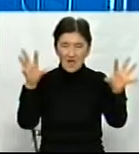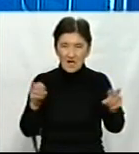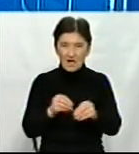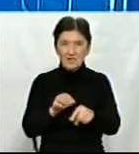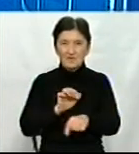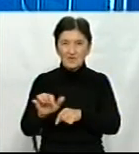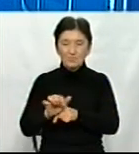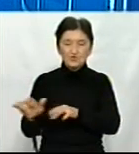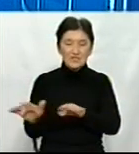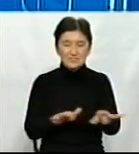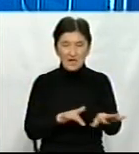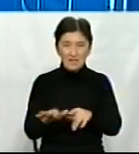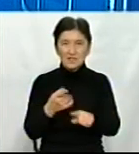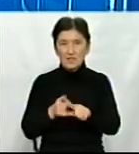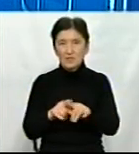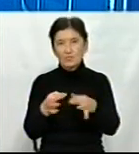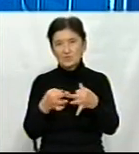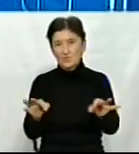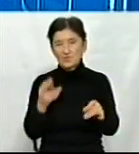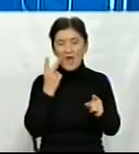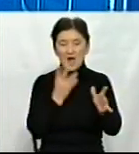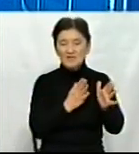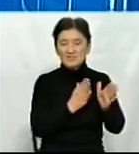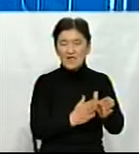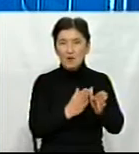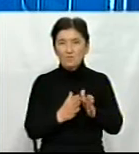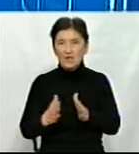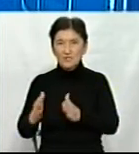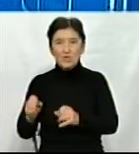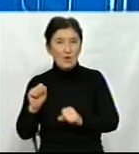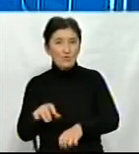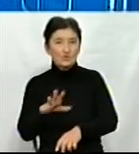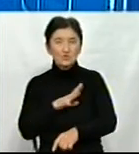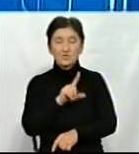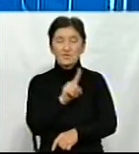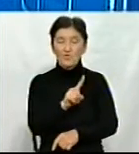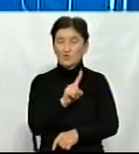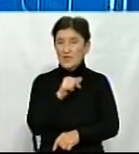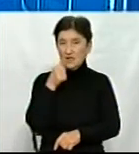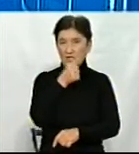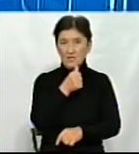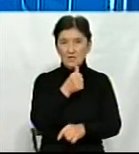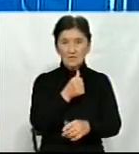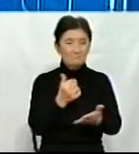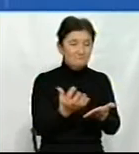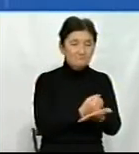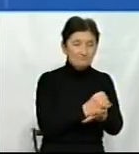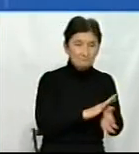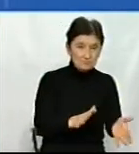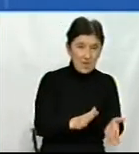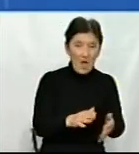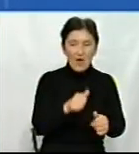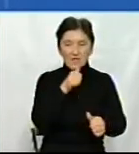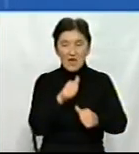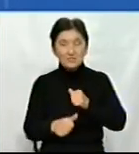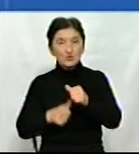захід, який дозволить стабілізувати. Може, в один рік ми не виконаємо максимальних врожаїв, отримаємо, але з іншого боку, на наступний